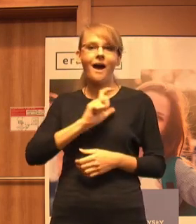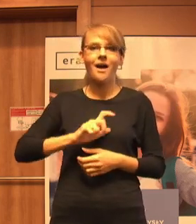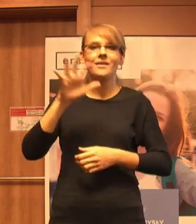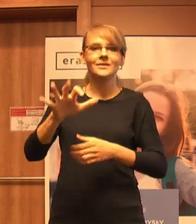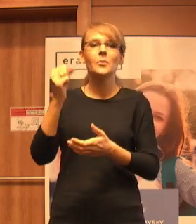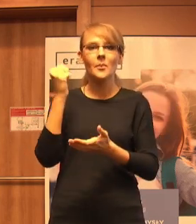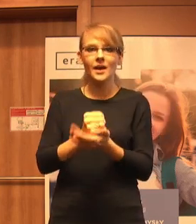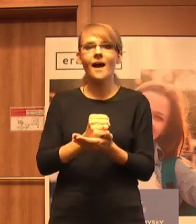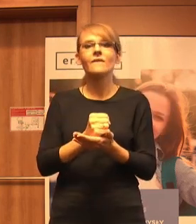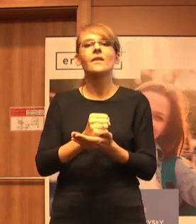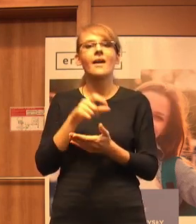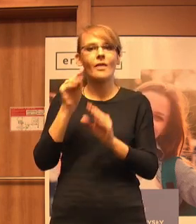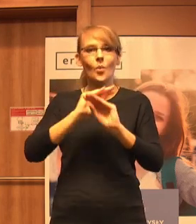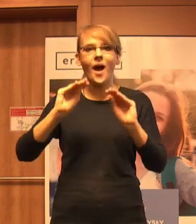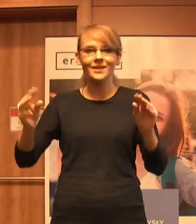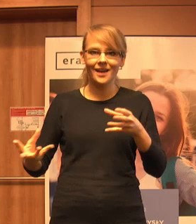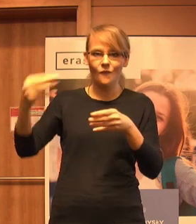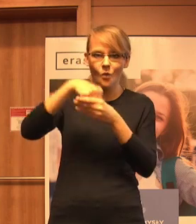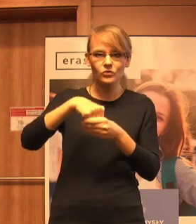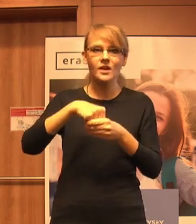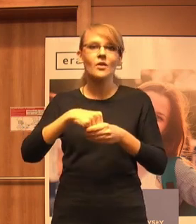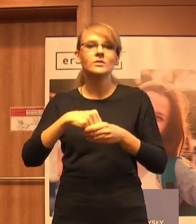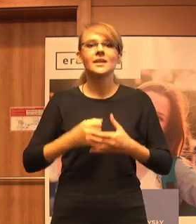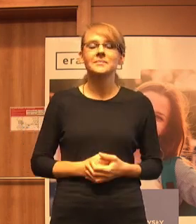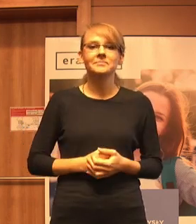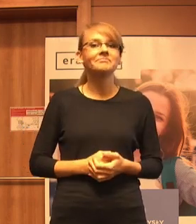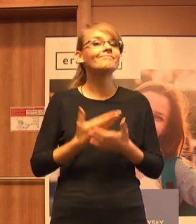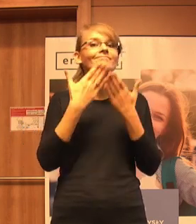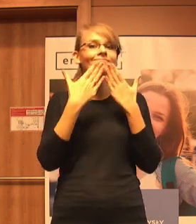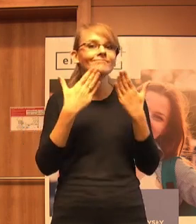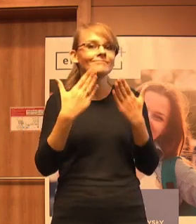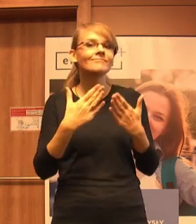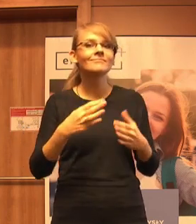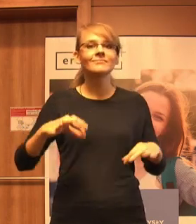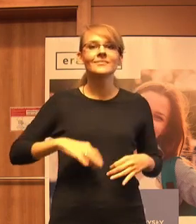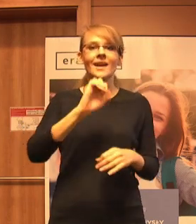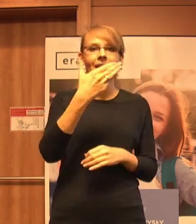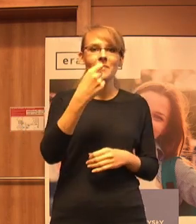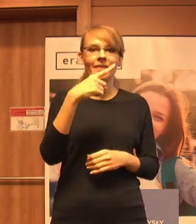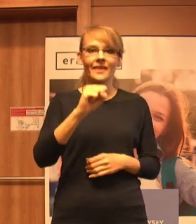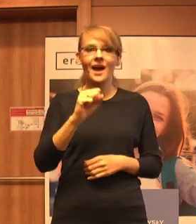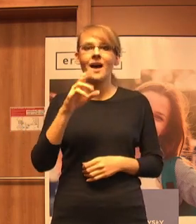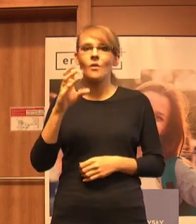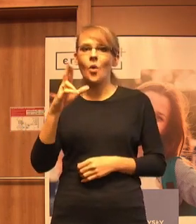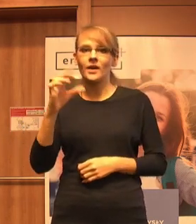edukacji włączającej. Tutaj podziękowania dla Pani Amandy Watkins i